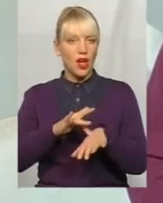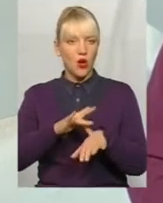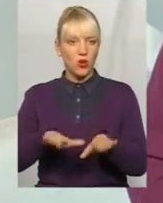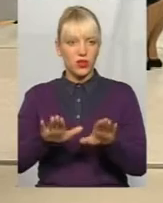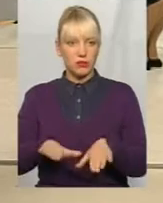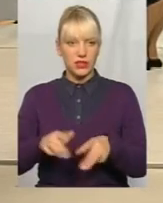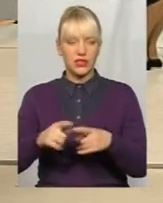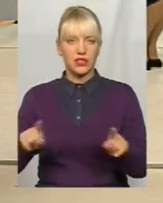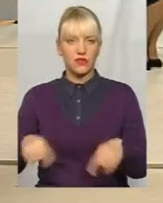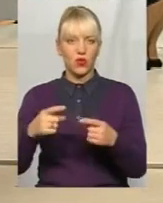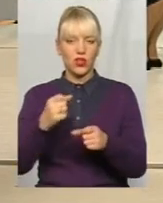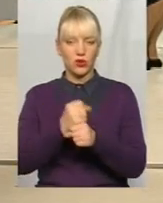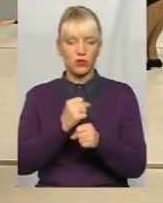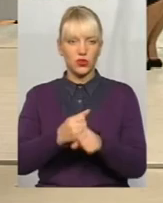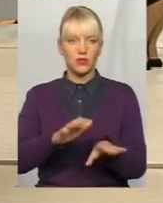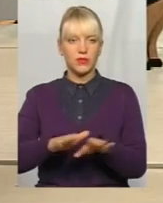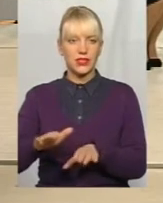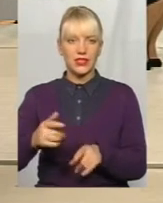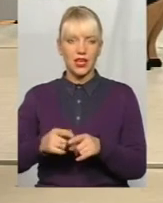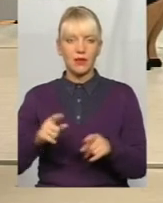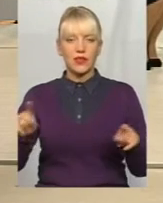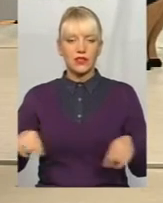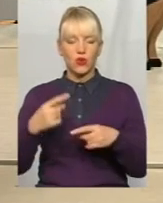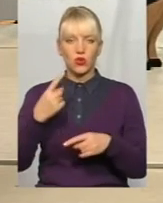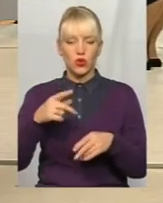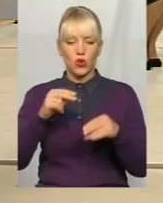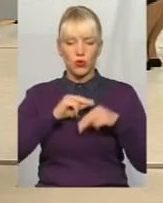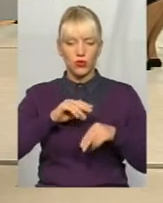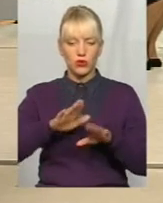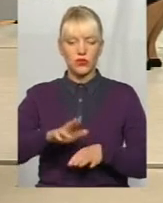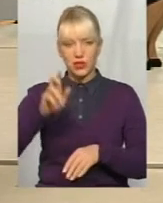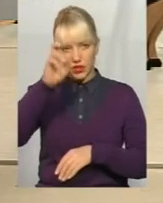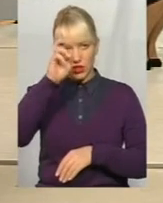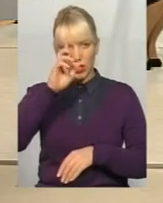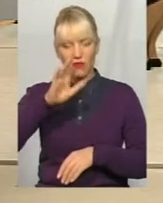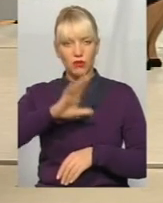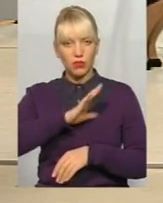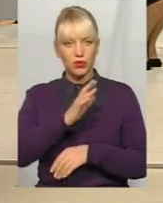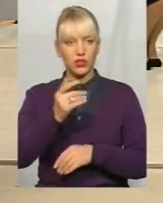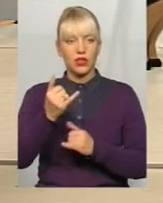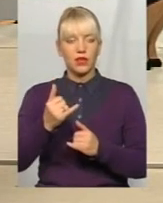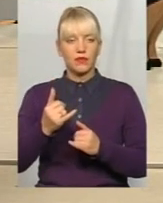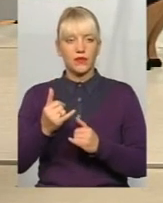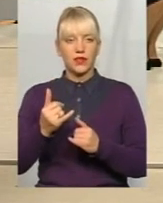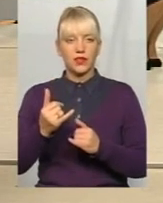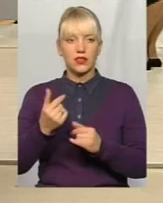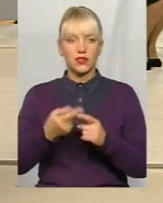створили ці робочі місця, створені одного робочого місця в державі, обходилося, і до сьогоднішній день обходиться, не менше, як 50